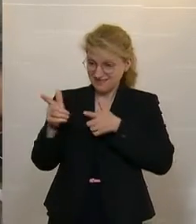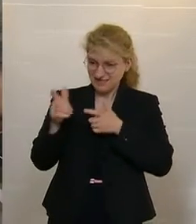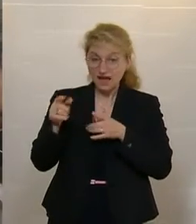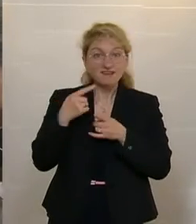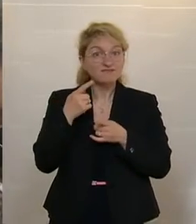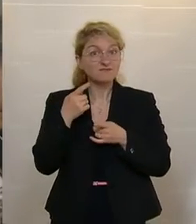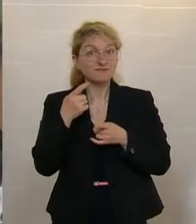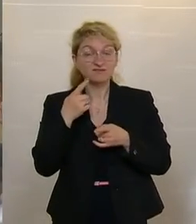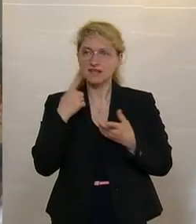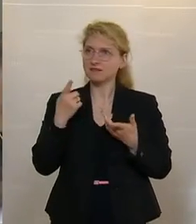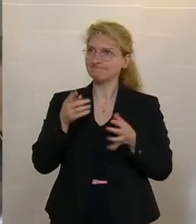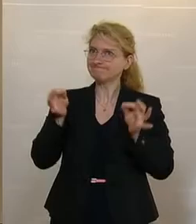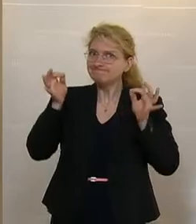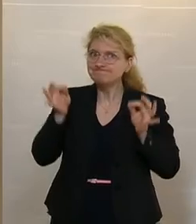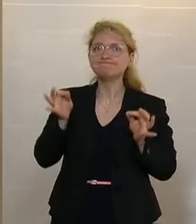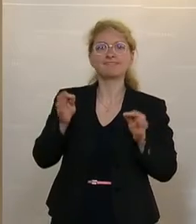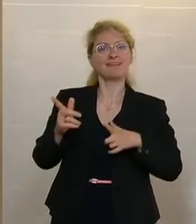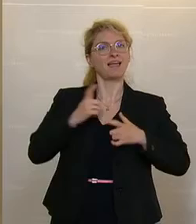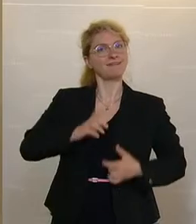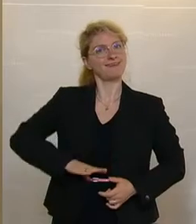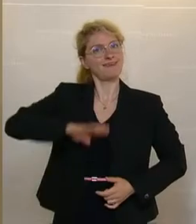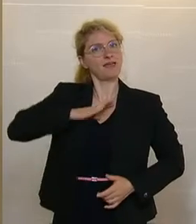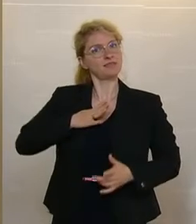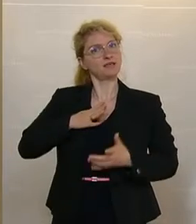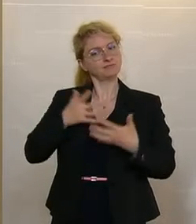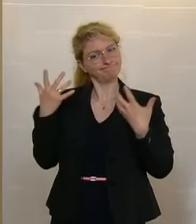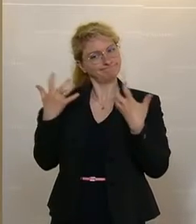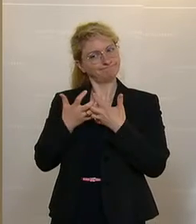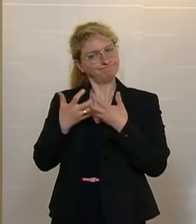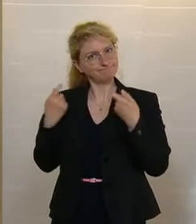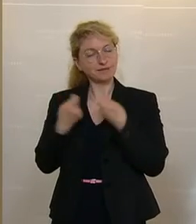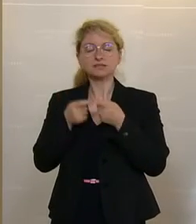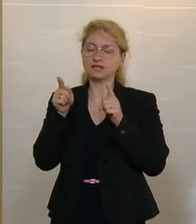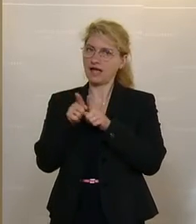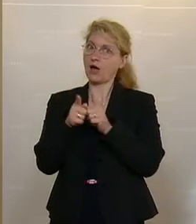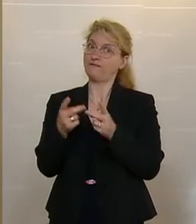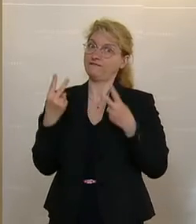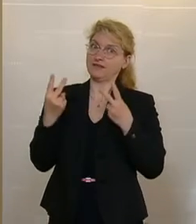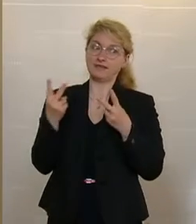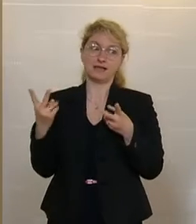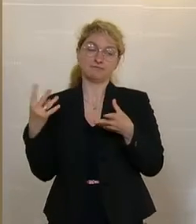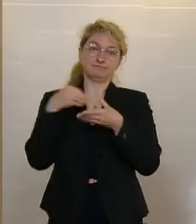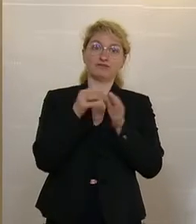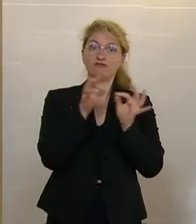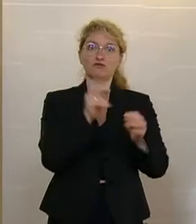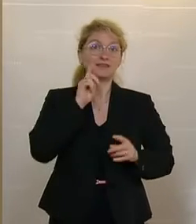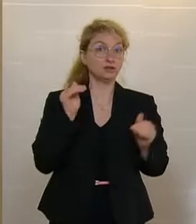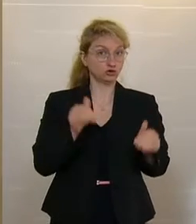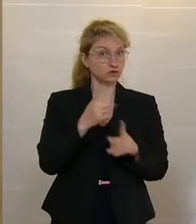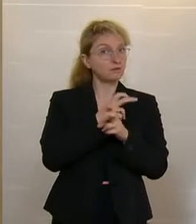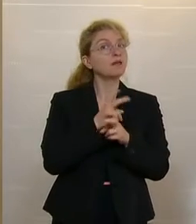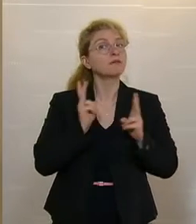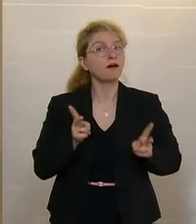höchsten weidmännischen und jagdethischen Ansprüchen gerecht wird, einen wesentlichen Beitrag zum Tierschutz in diesem Land